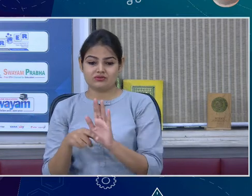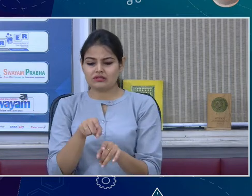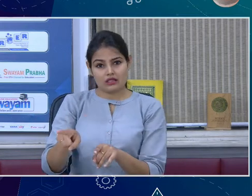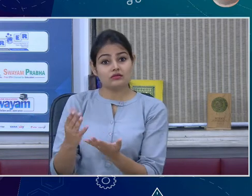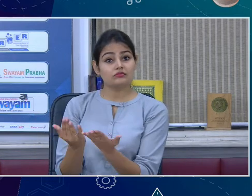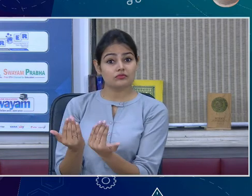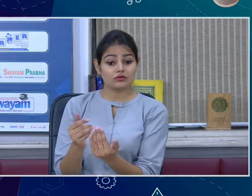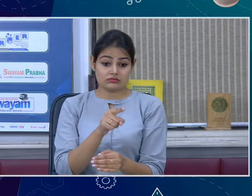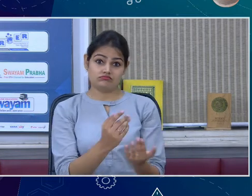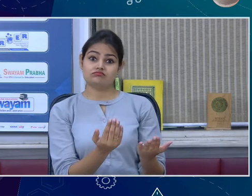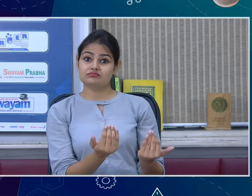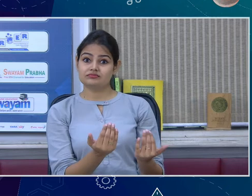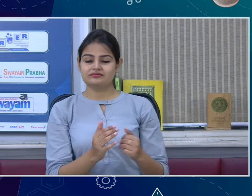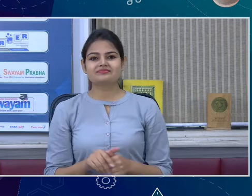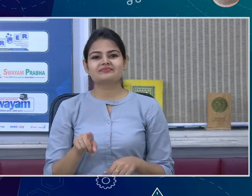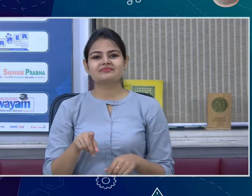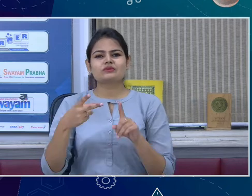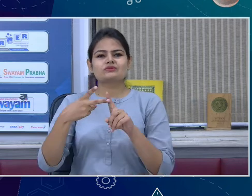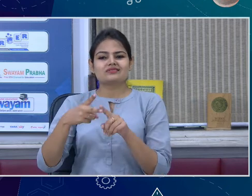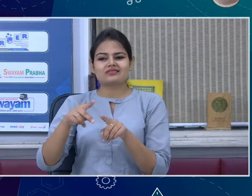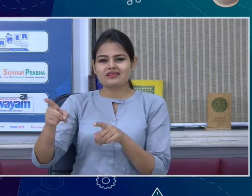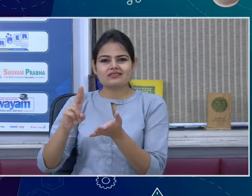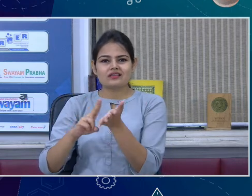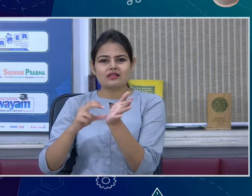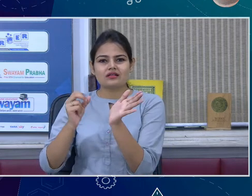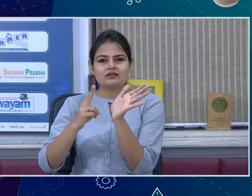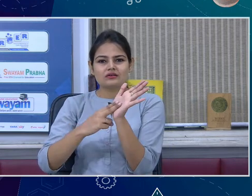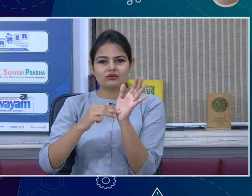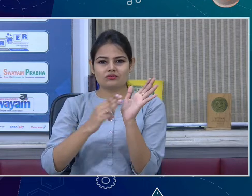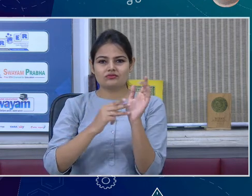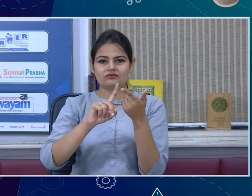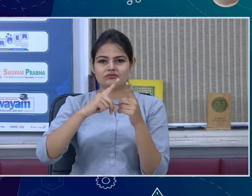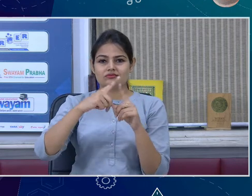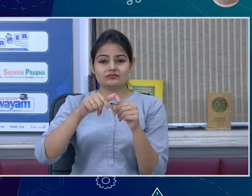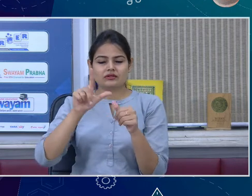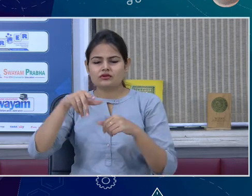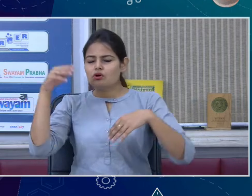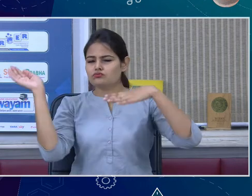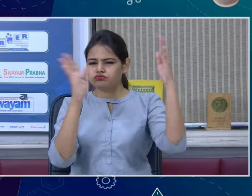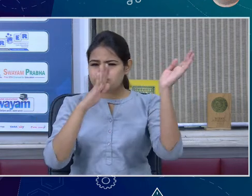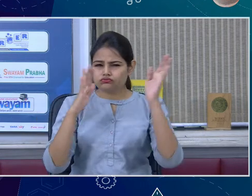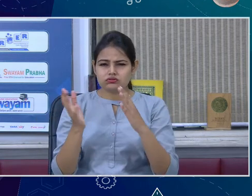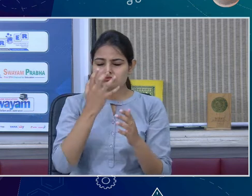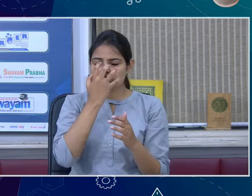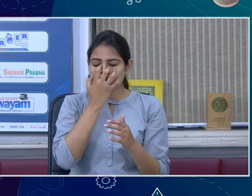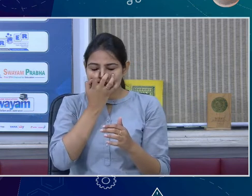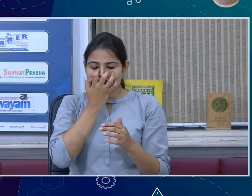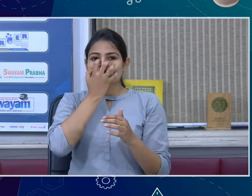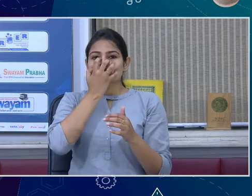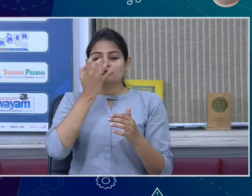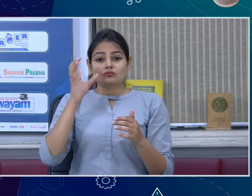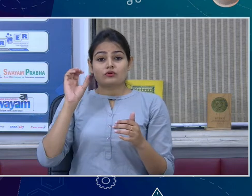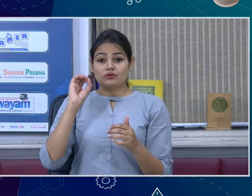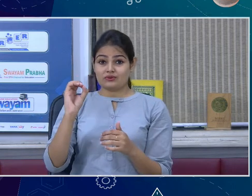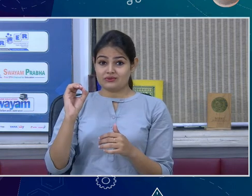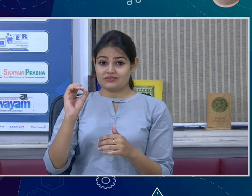whereas non-metal oxygen and hydrogen are in our air and in the air we can't